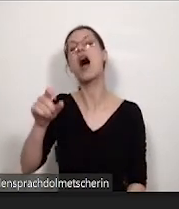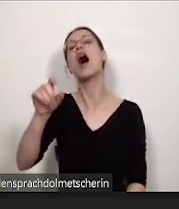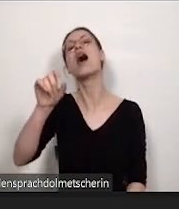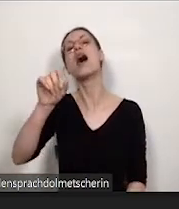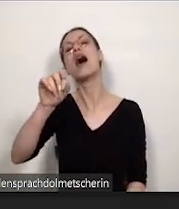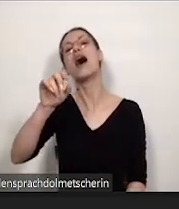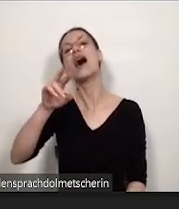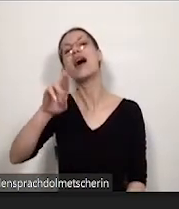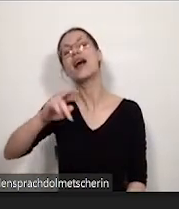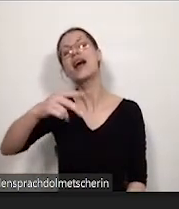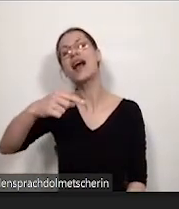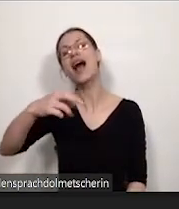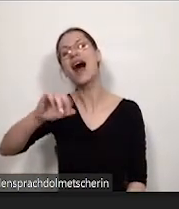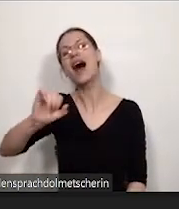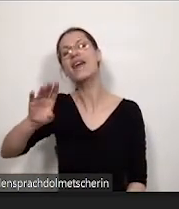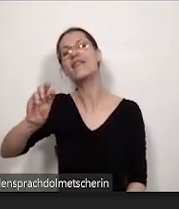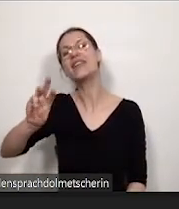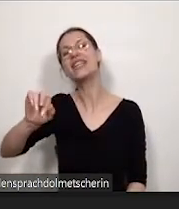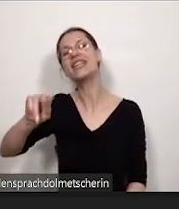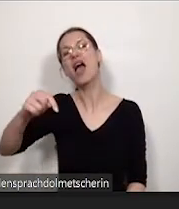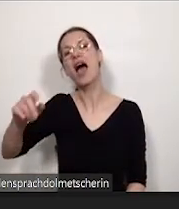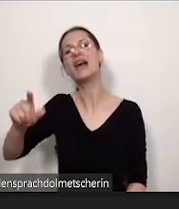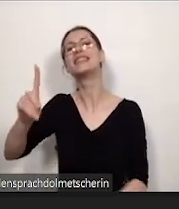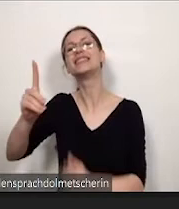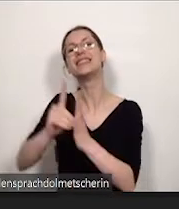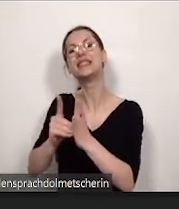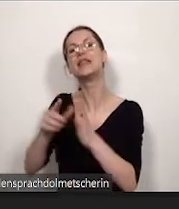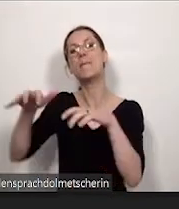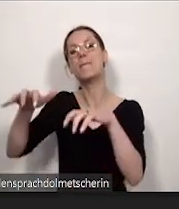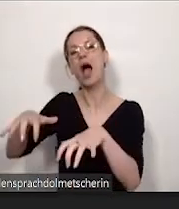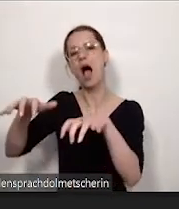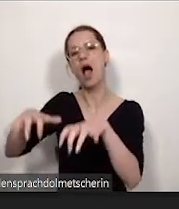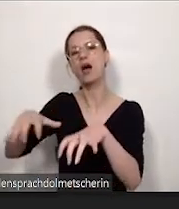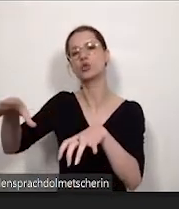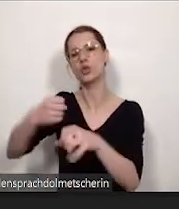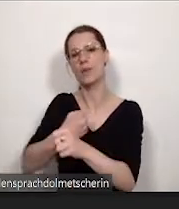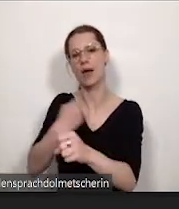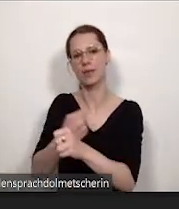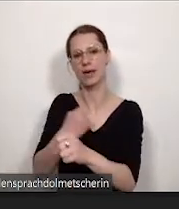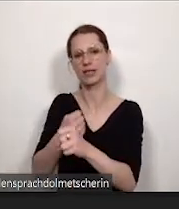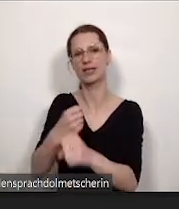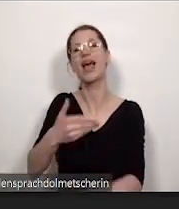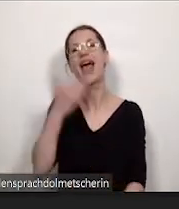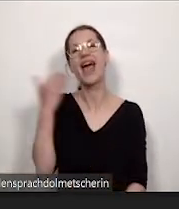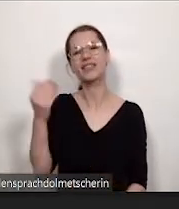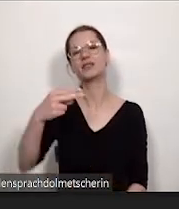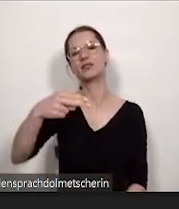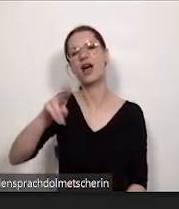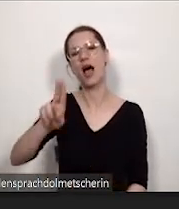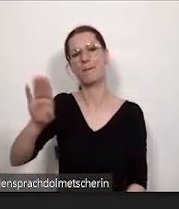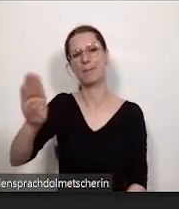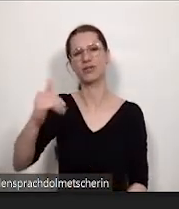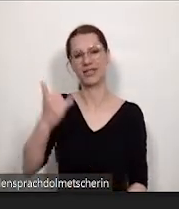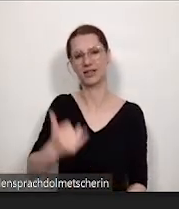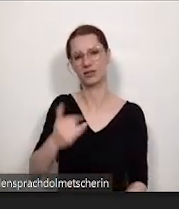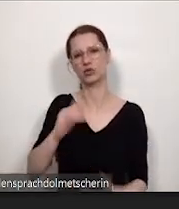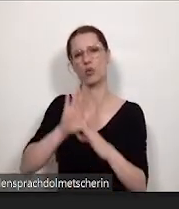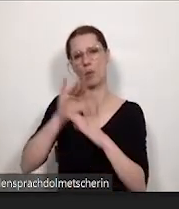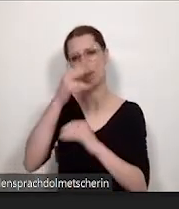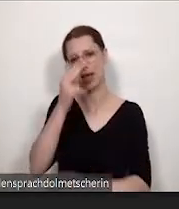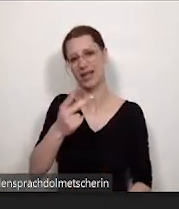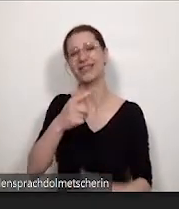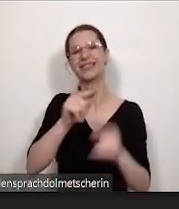Projekt oder Netzwerk DigiBar vom Hessen Hub und ich werde Ihnen jetzt einen Überblick geben über das Team und die